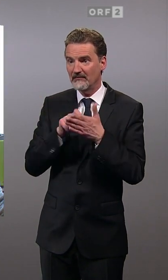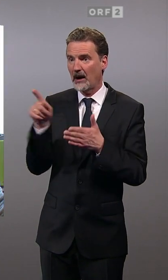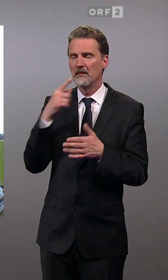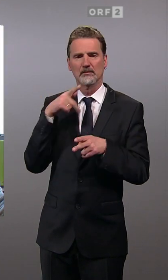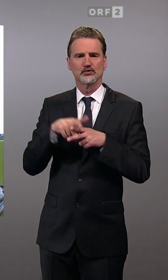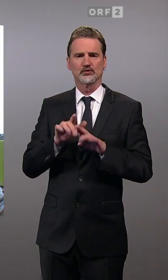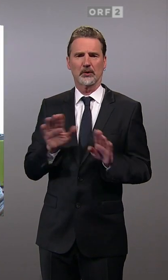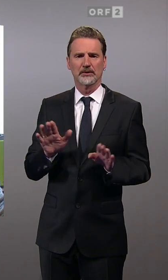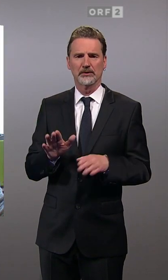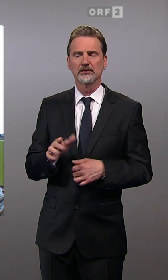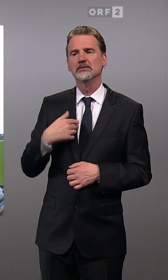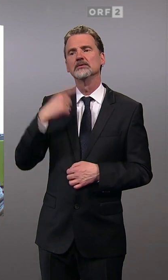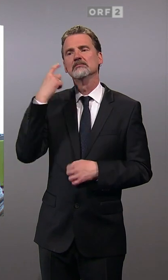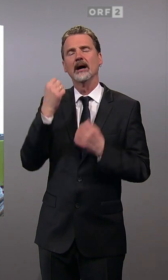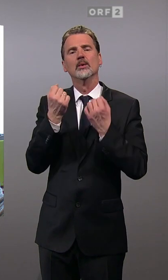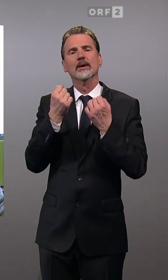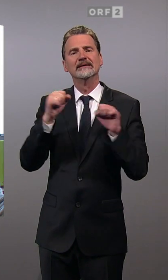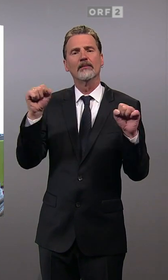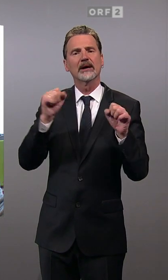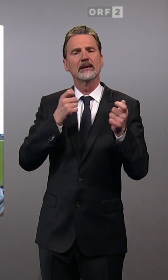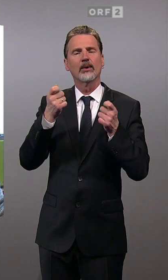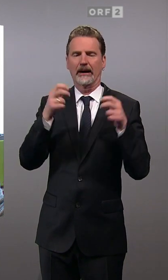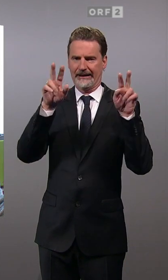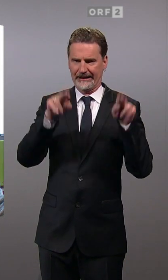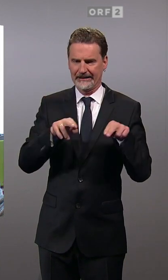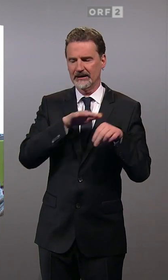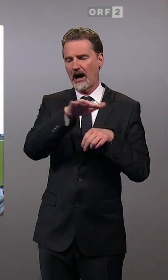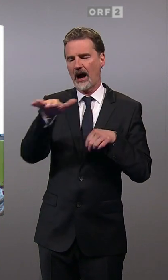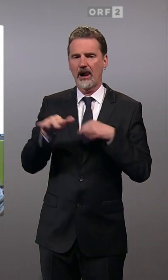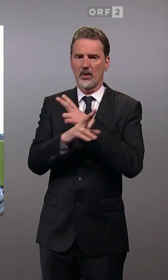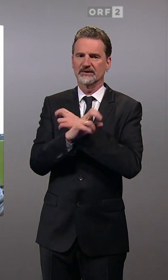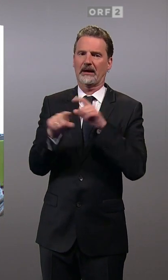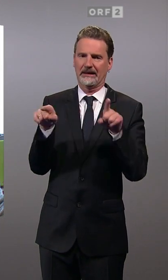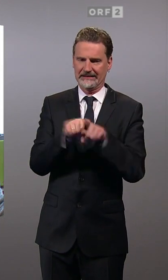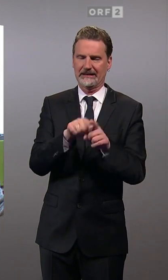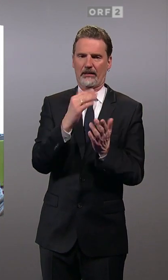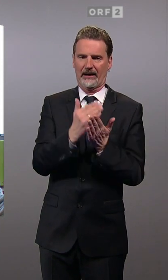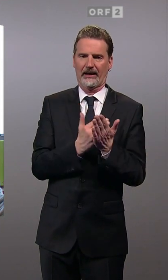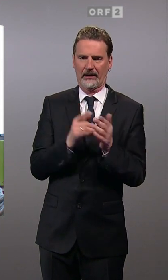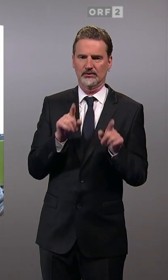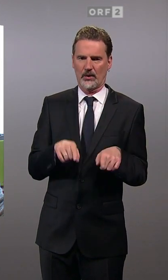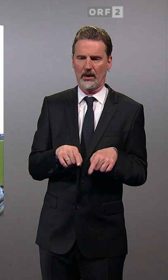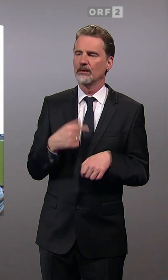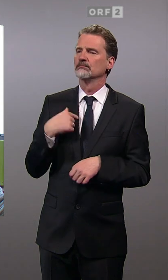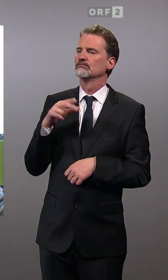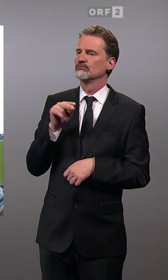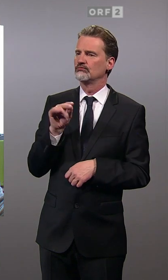Ich finde es demokratiepolitisch korrekt, dass für alle Österreicher die gleichen Regelungen gelten. Und hätten Sie nicht mitbestimmen